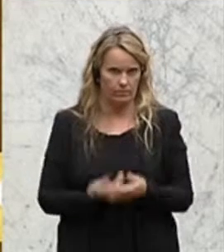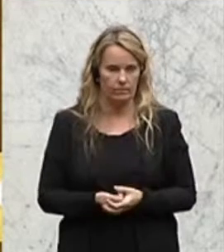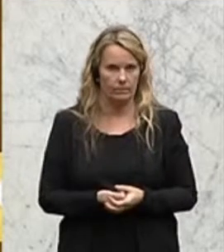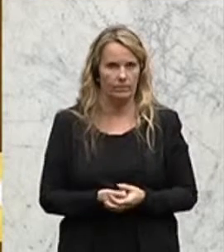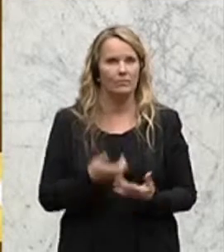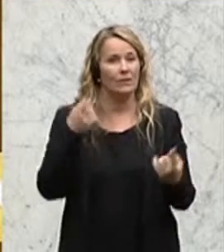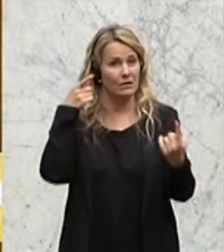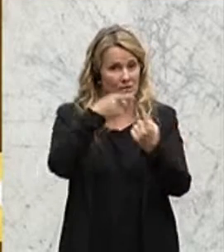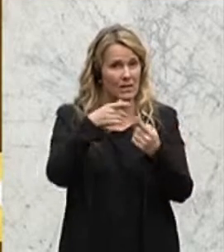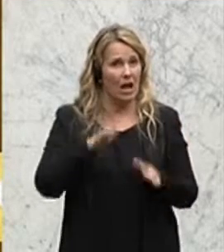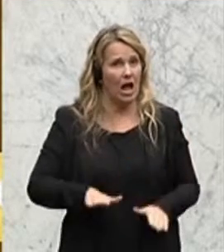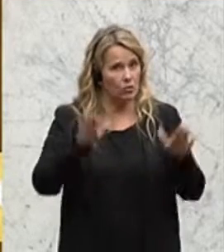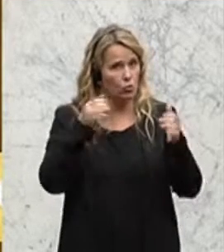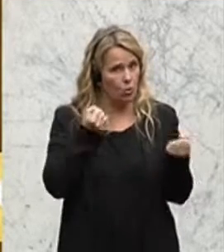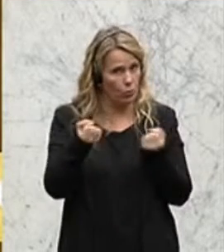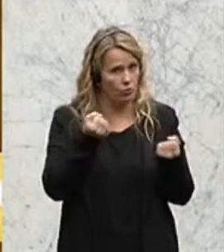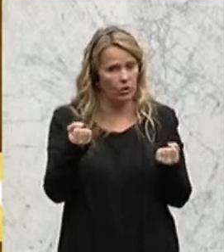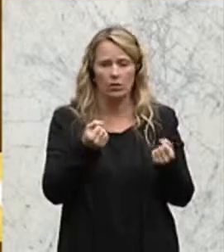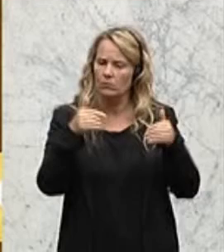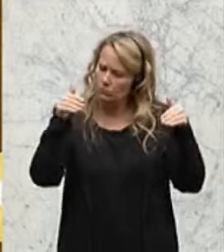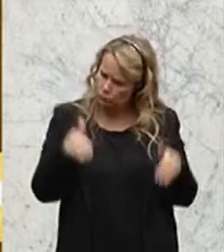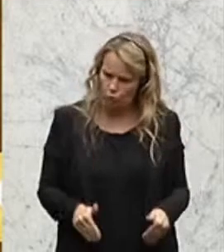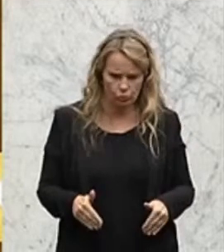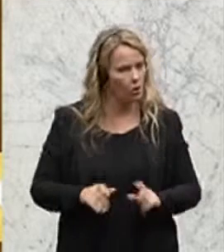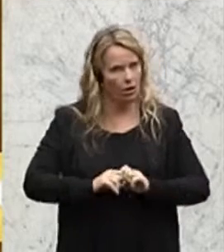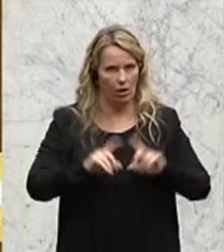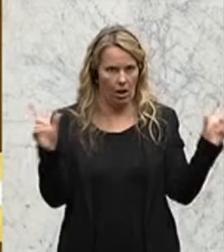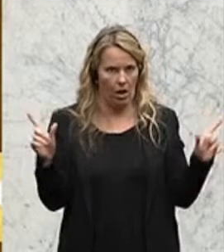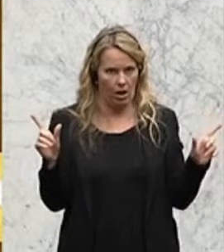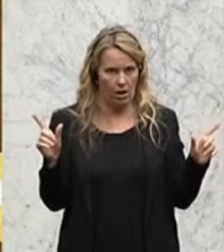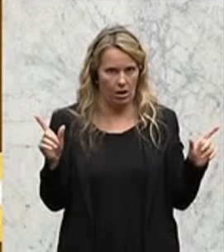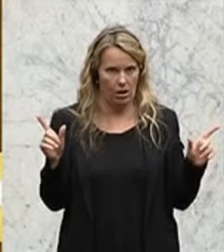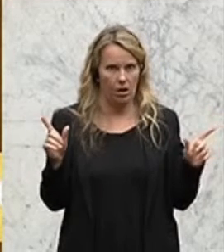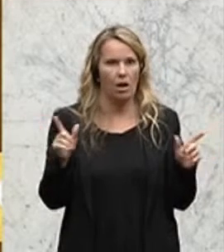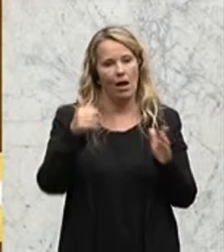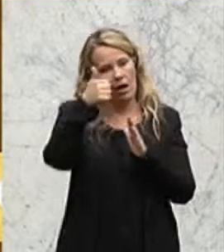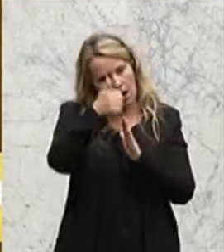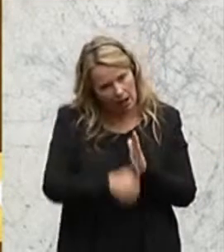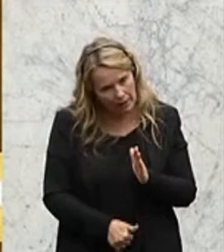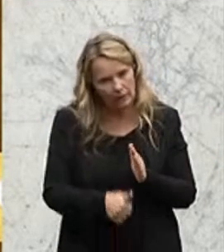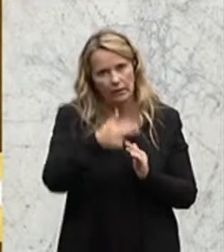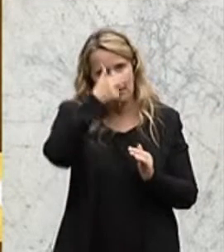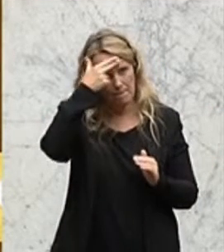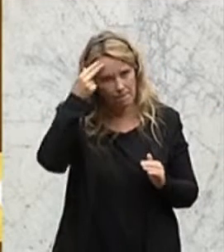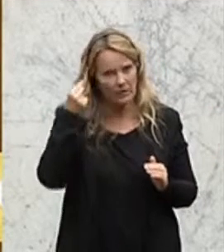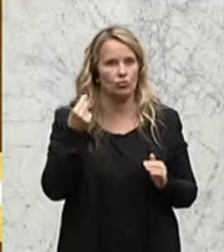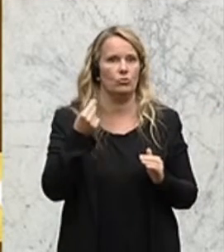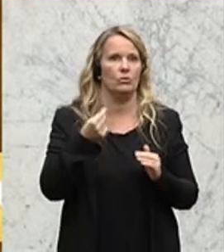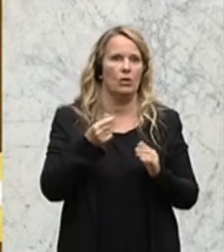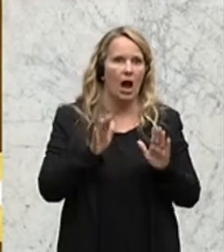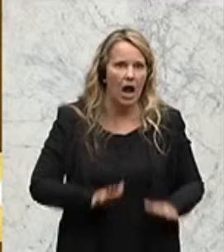Ziel der Asylpolitik muss es unumstritten sein, eine einheitliche, humanitäre